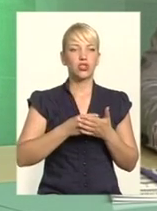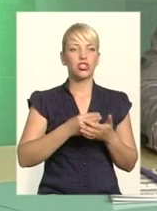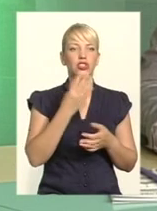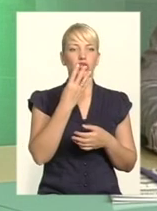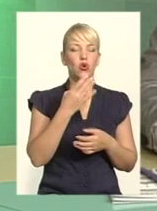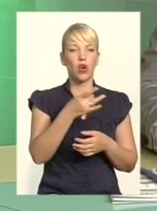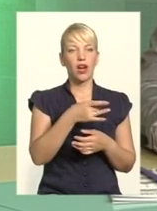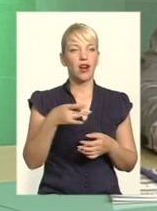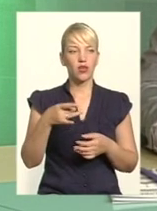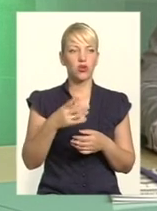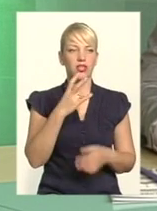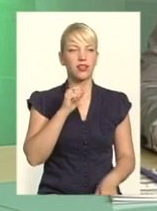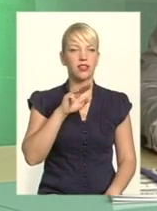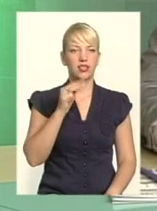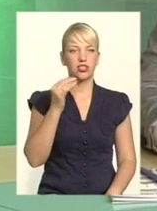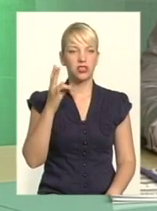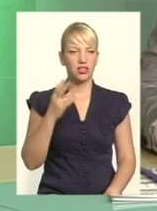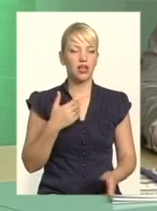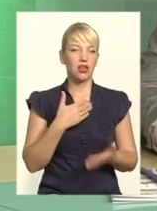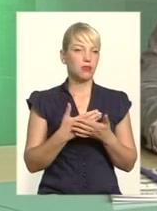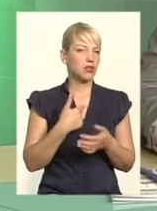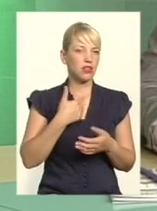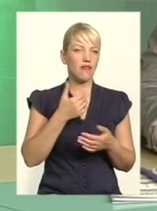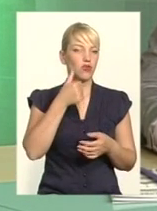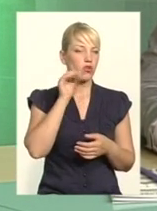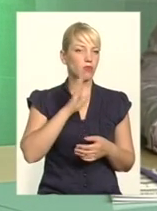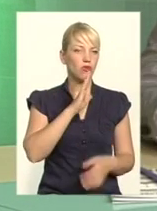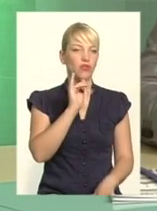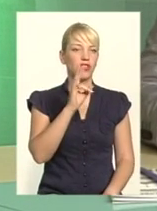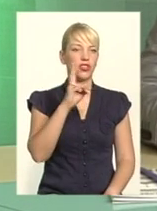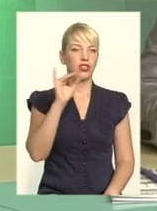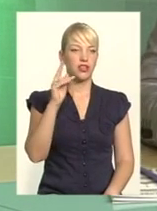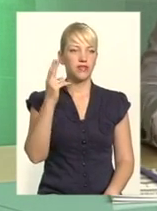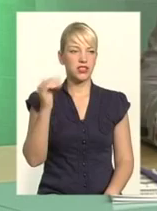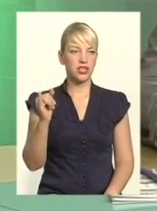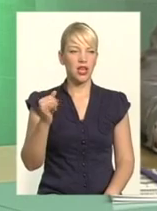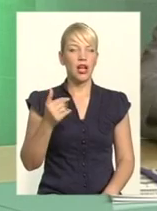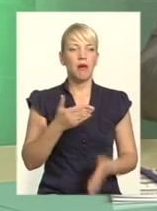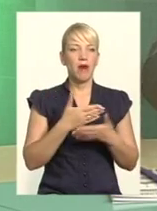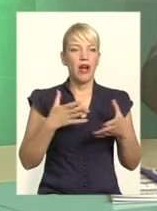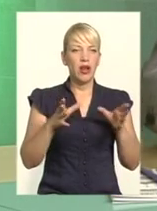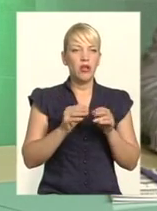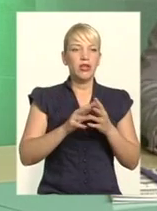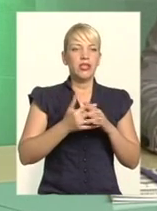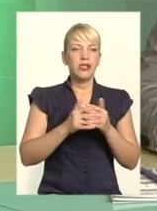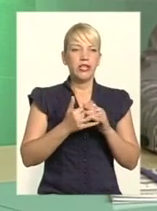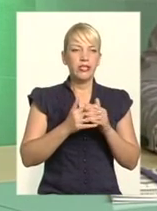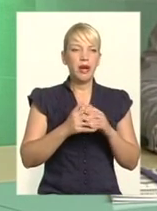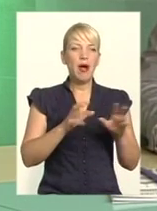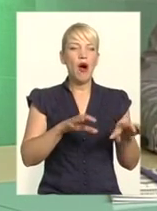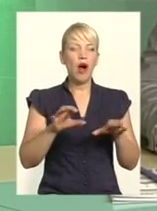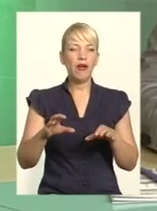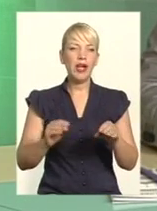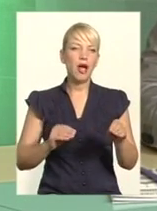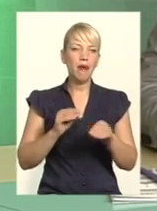округу. Я вчора, наприклад, в Віньківцях був. Ми якраз дивилися, як там дороги. Ми разом з сільськими головами підсипаємо сільські дороги.